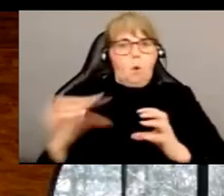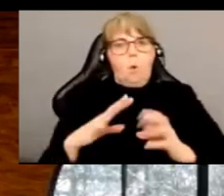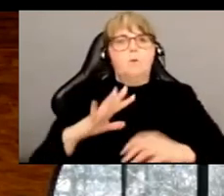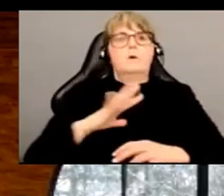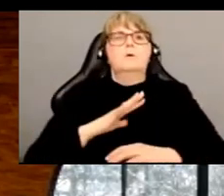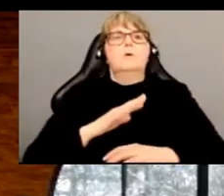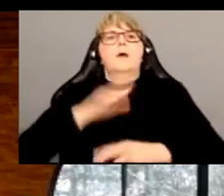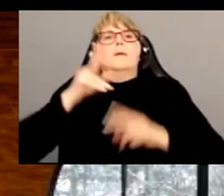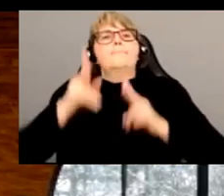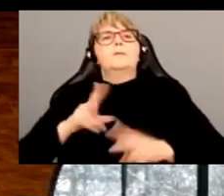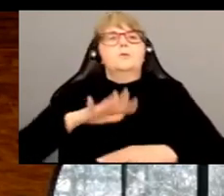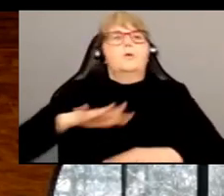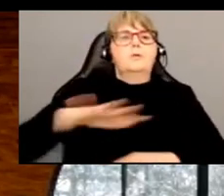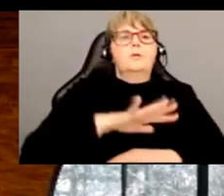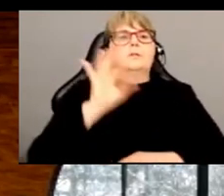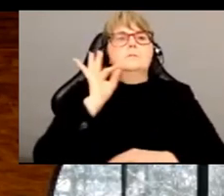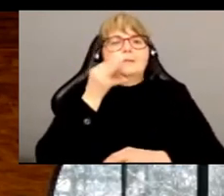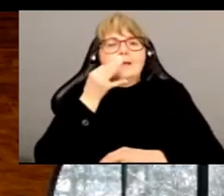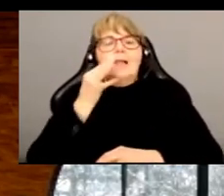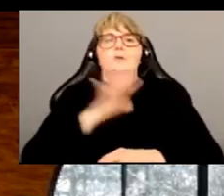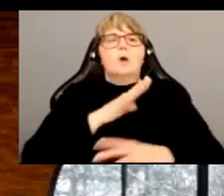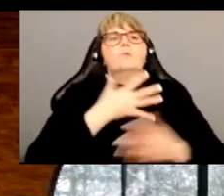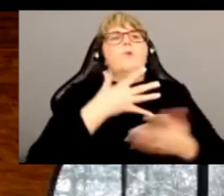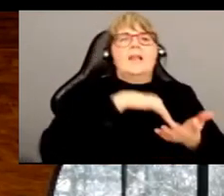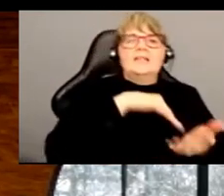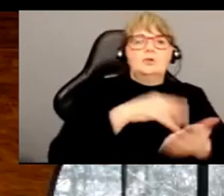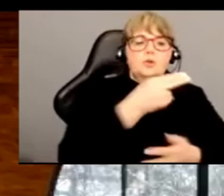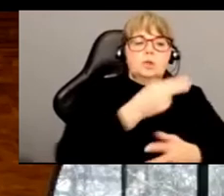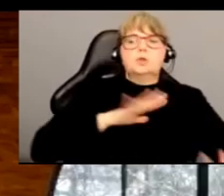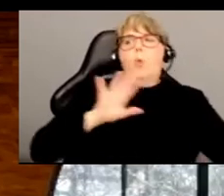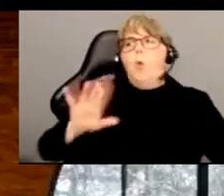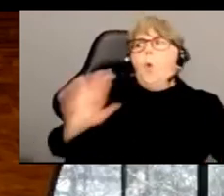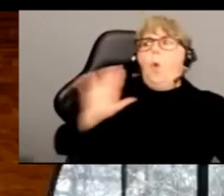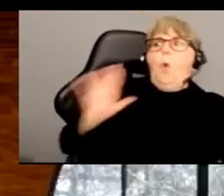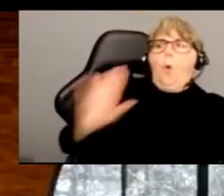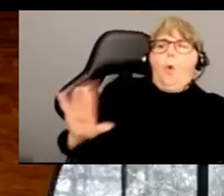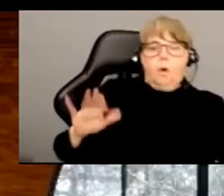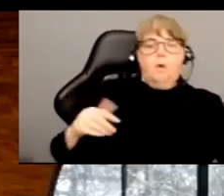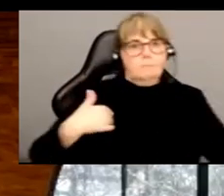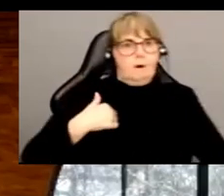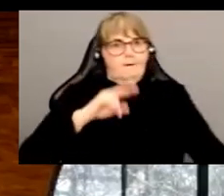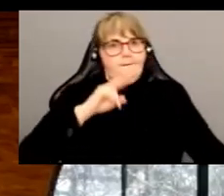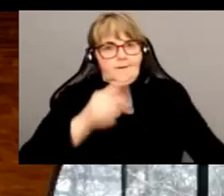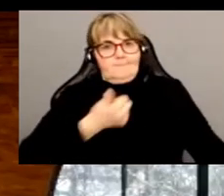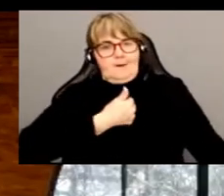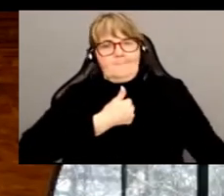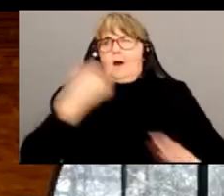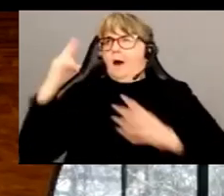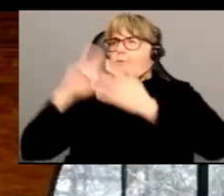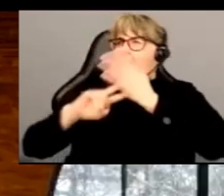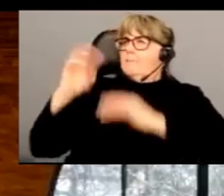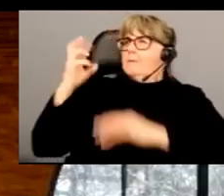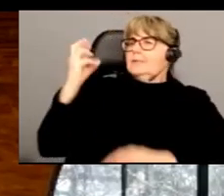les personnes qui se sont spécialisées dans les études du handicap. Et ça m'a particulièrement frappé quand je suis allé faire en